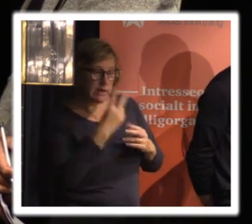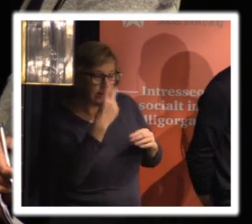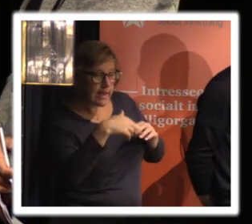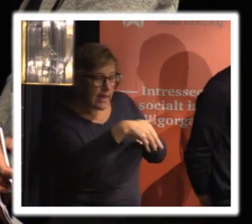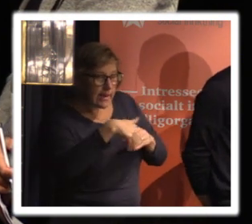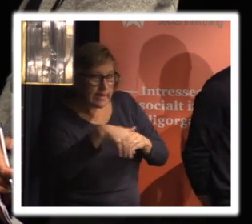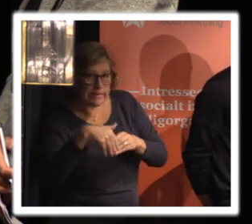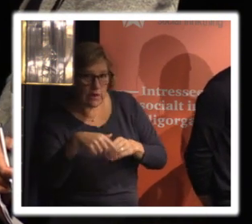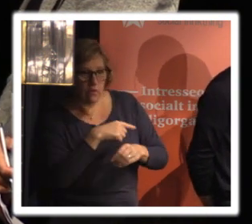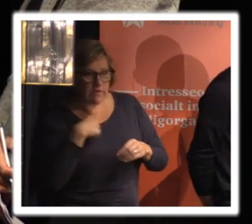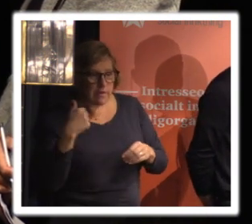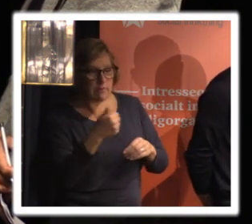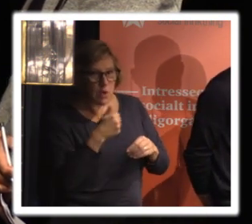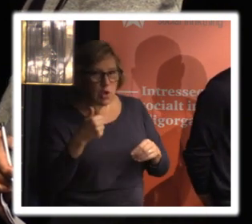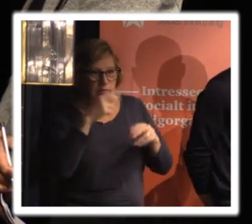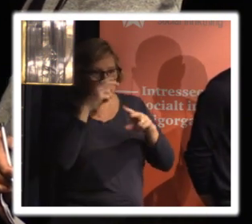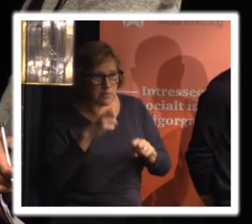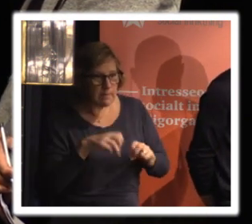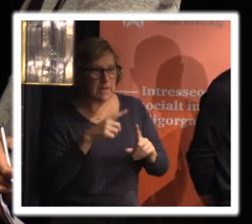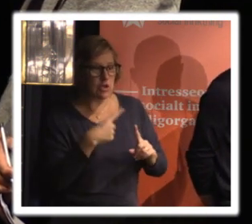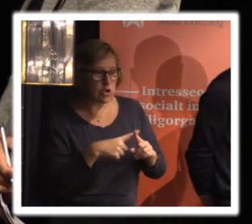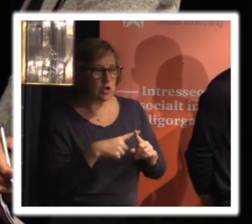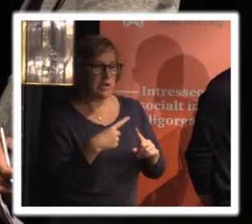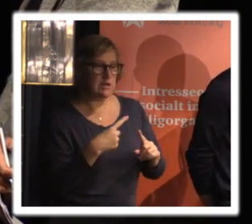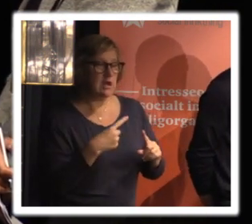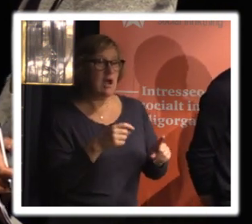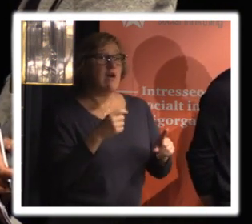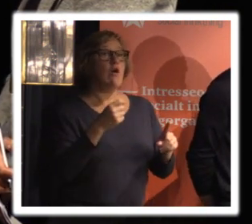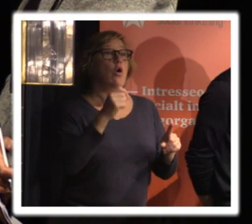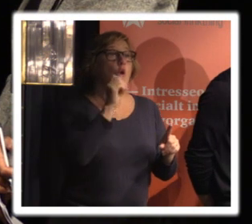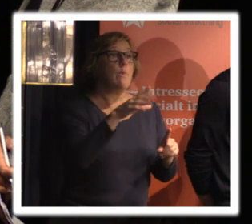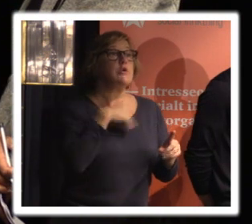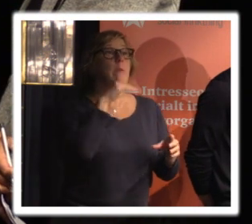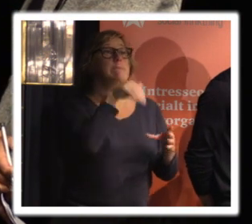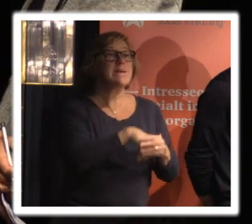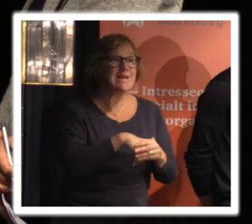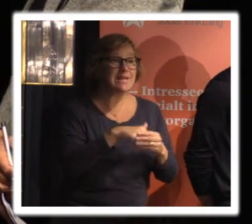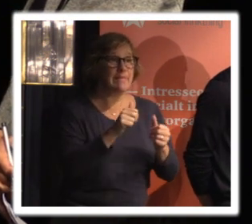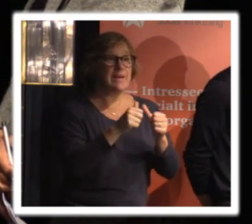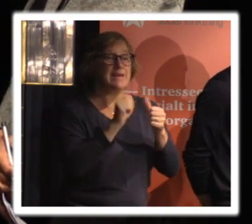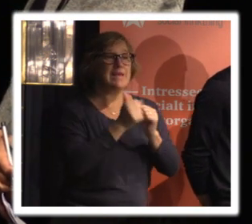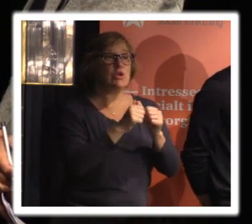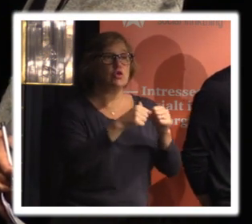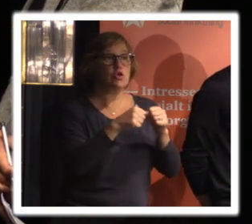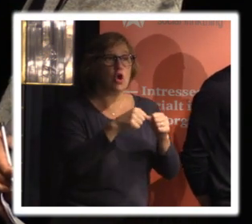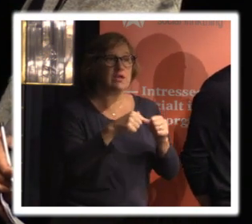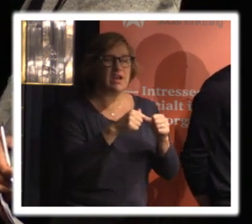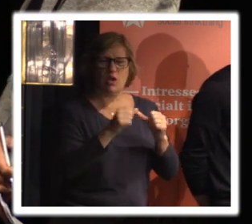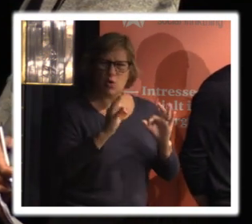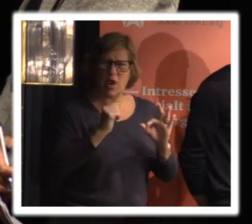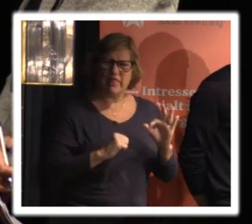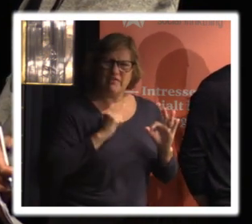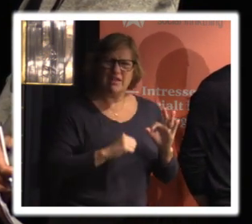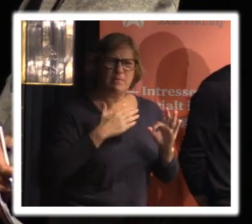en en resa och tydliggöra vad är vad går jag med på när jag blir medlem här vad står det i stadgarna att den här föreningen får